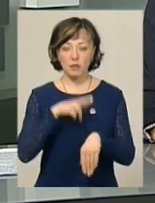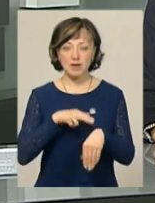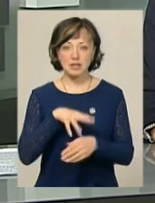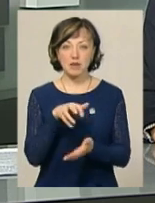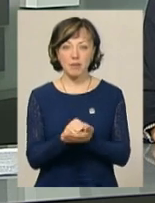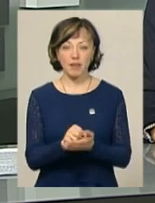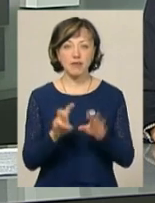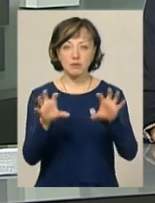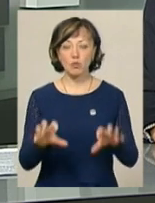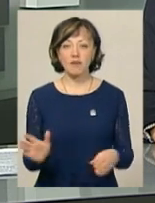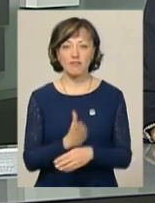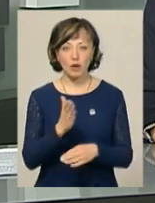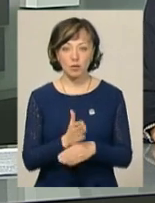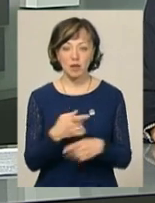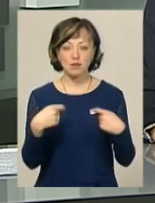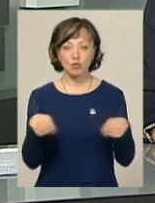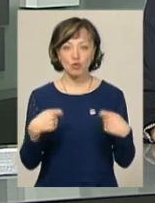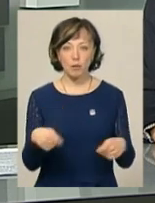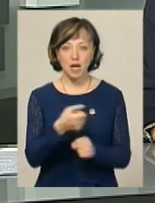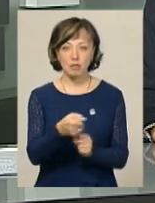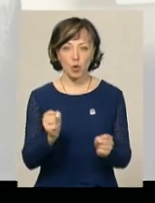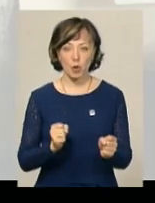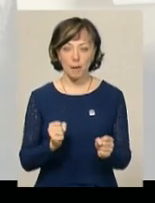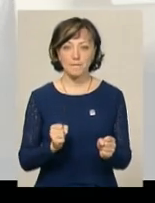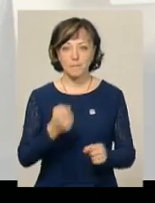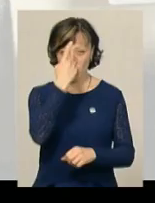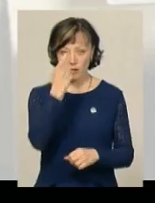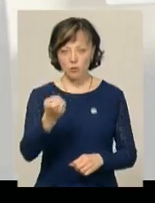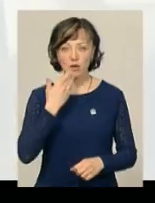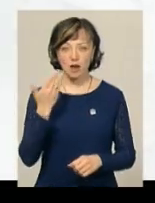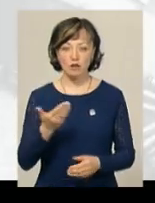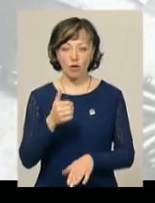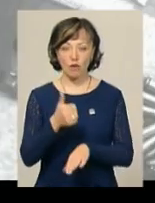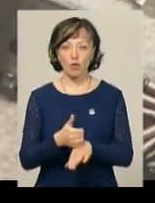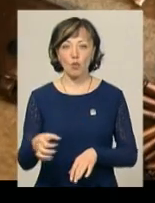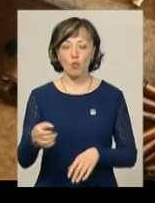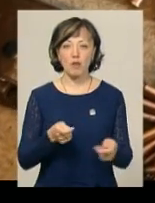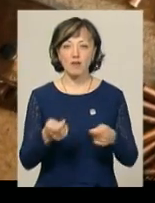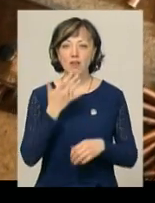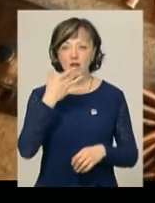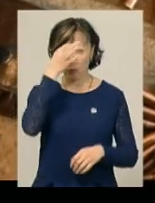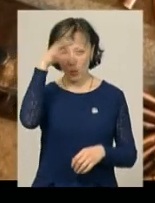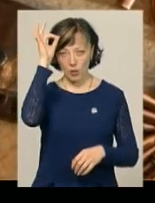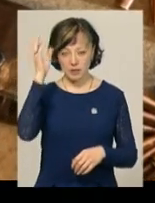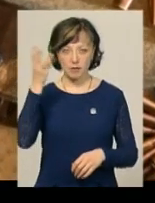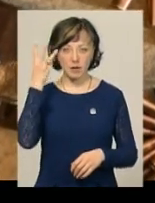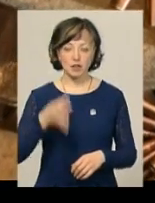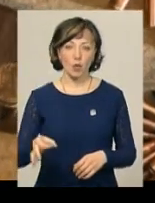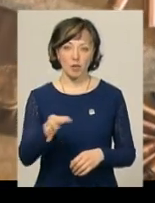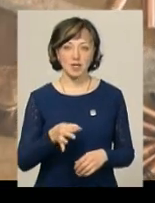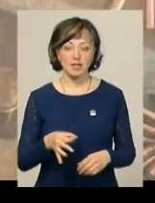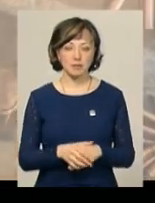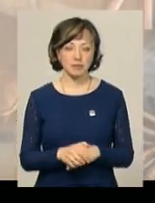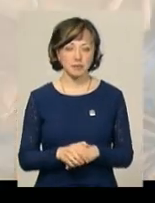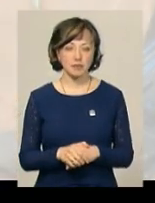займалася незаконним виготовленням і збутом зброї. Про це повідомили речниці головного управління Нацполіції у Хмельницькій області Інна